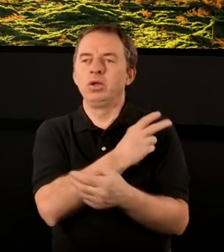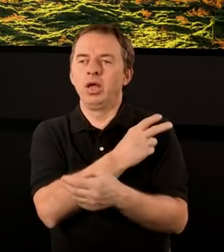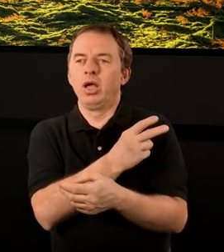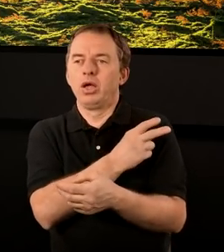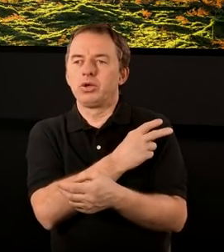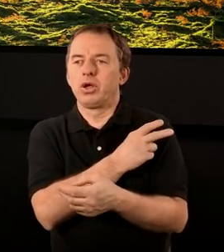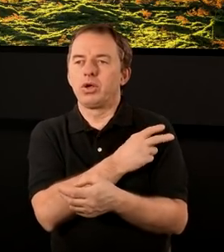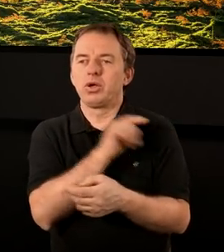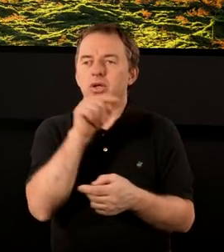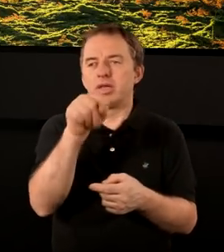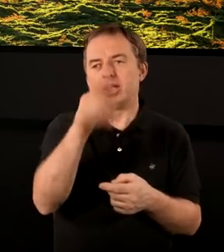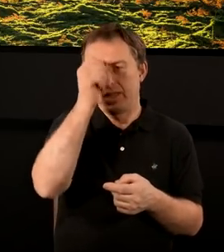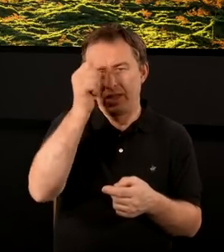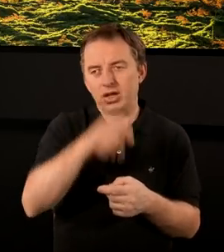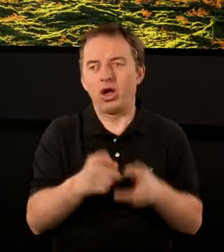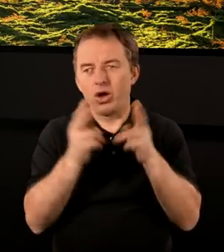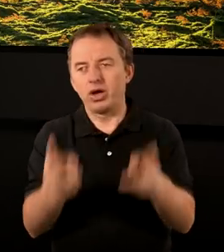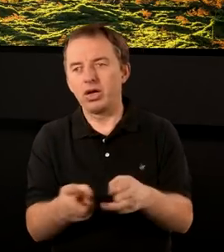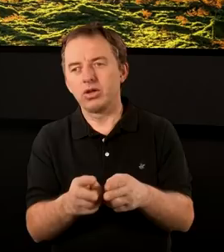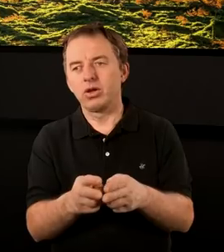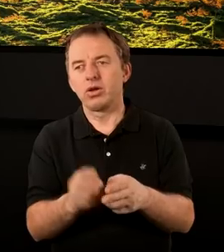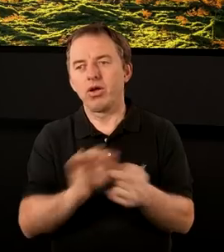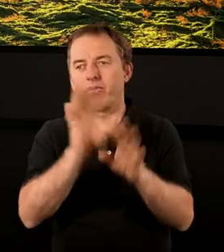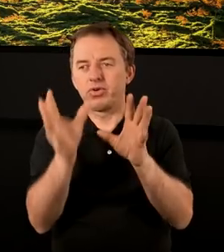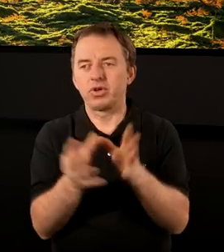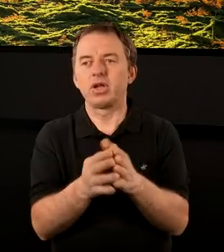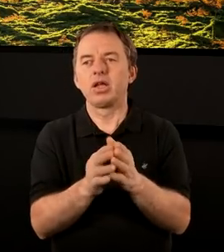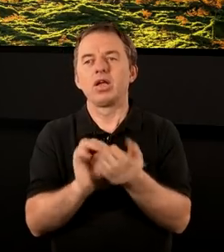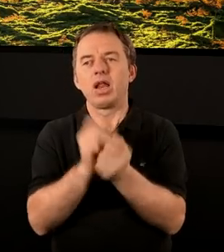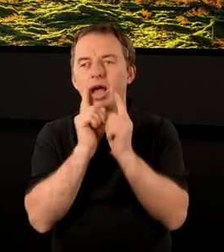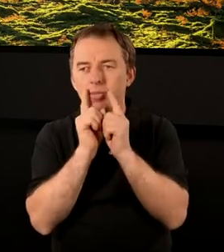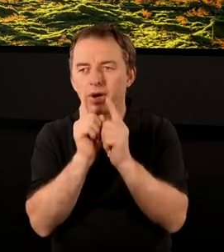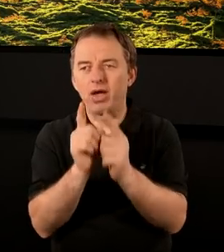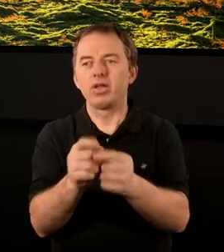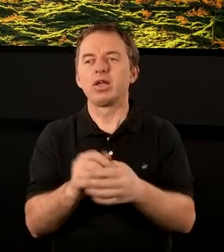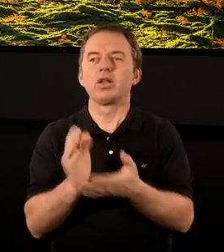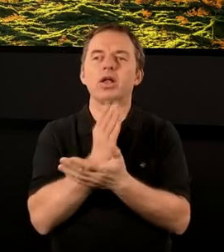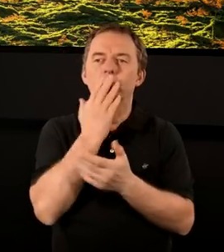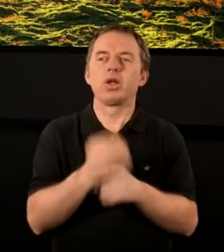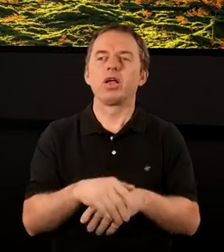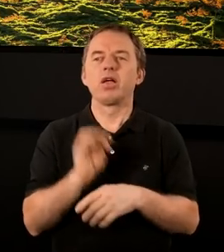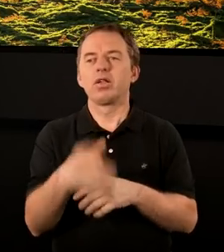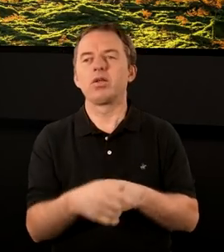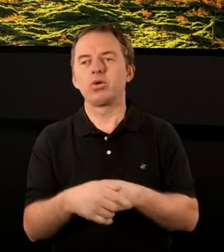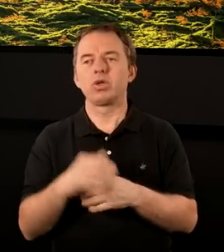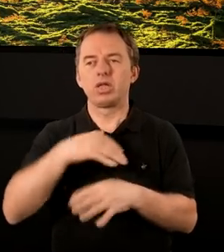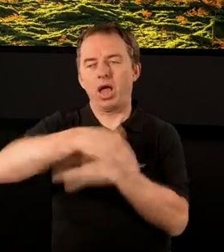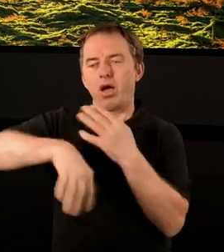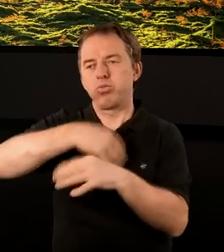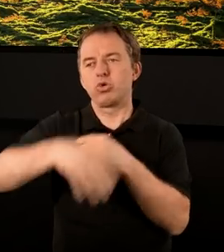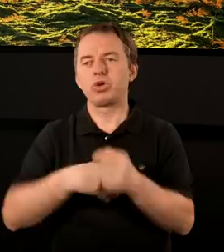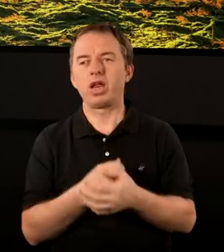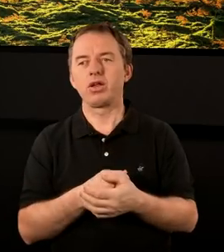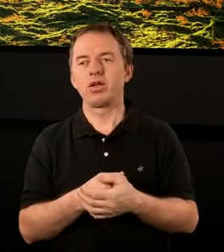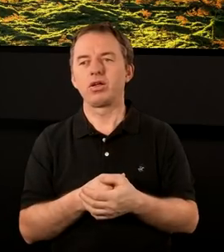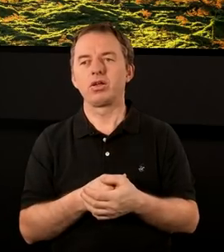narzeczeństwa, tego tak zwanego okresu godowego, kiedy wszyscy są naprawdę, no niektórzy mówią nawet w takim pewnym zaburzeniu